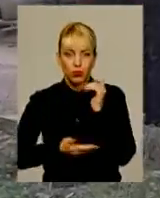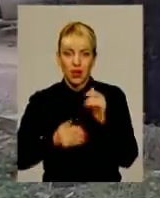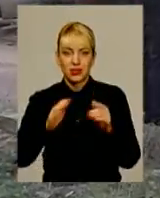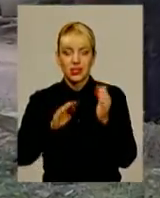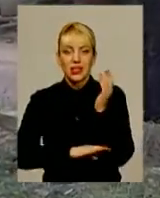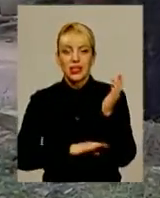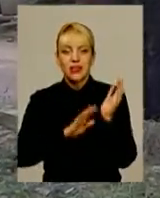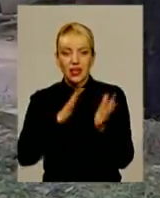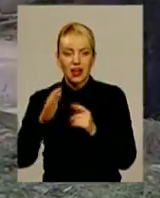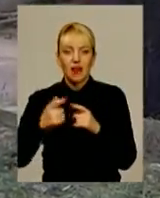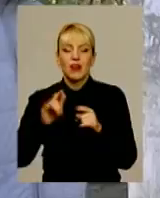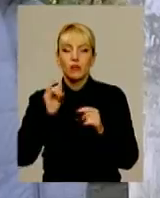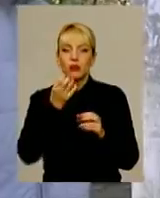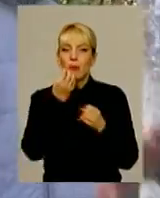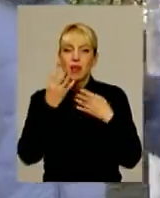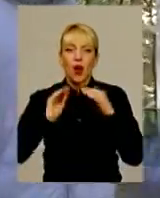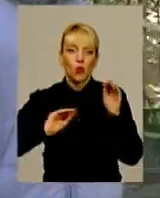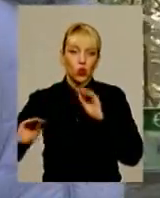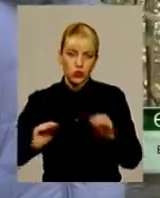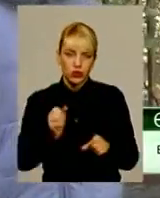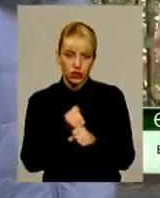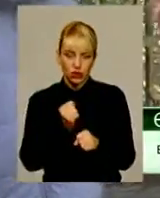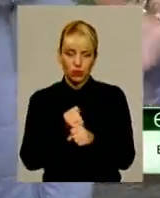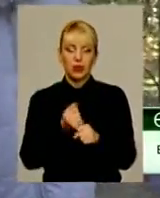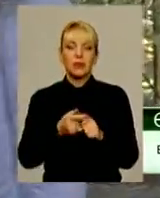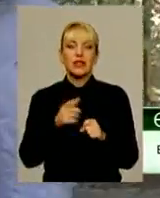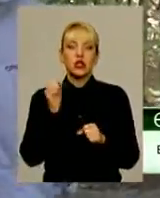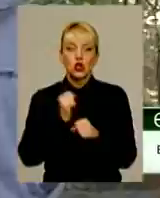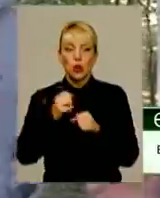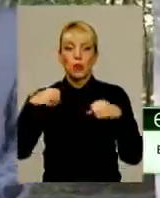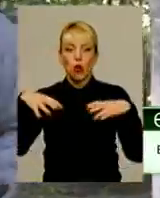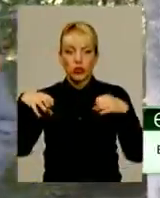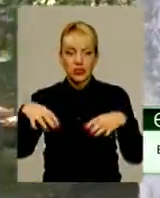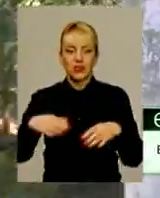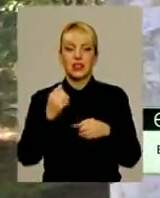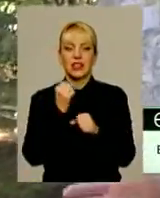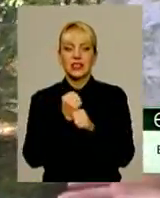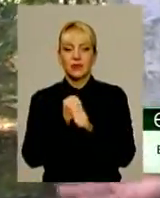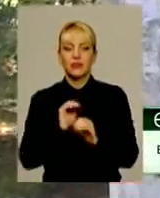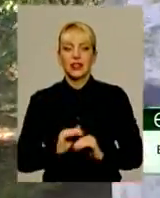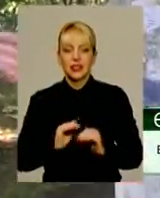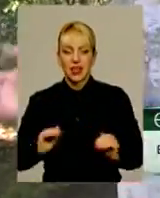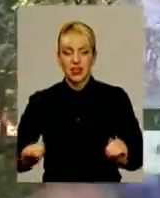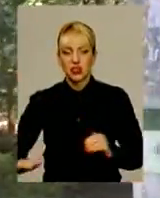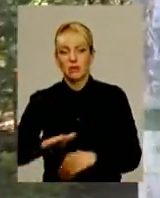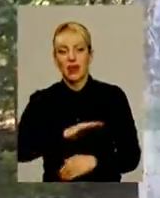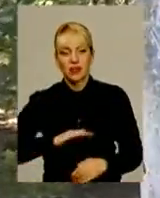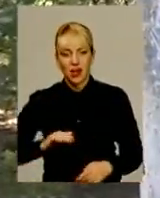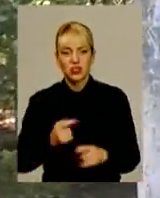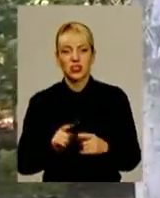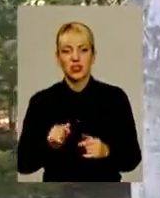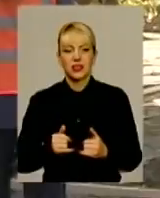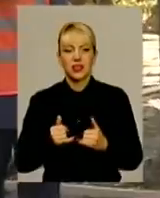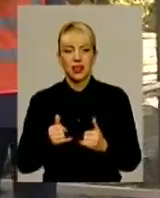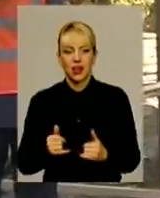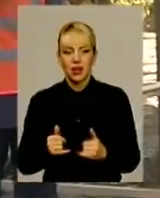подбають про благоустрій території. Ми зробимо благоустрій, зробимо освітлення, зробимо дитячий майданчик, зробимо барковку для мешканців цього